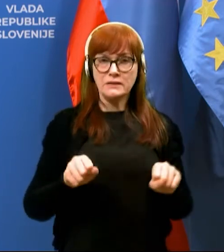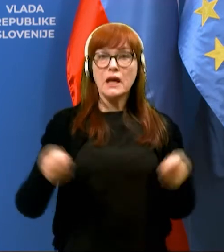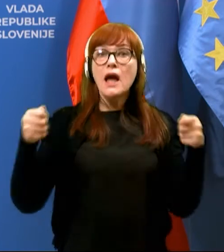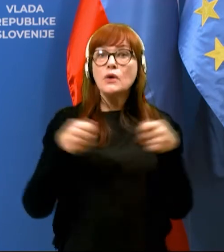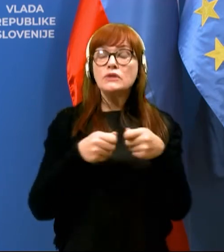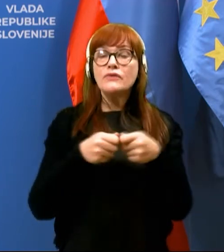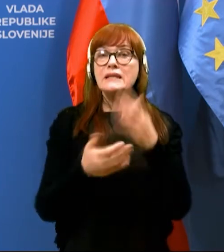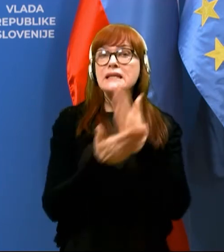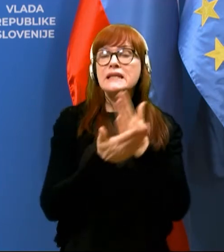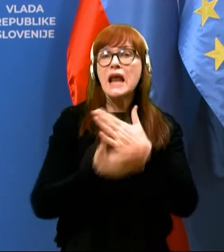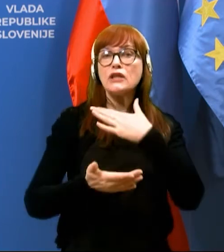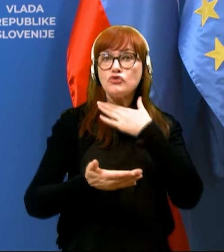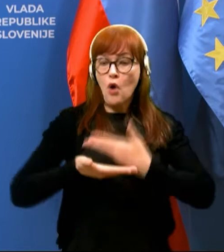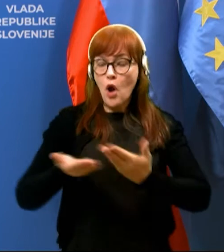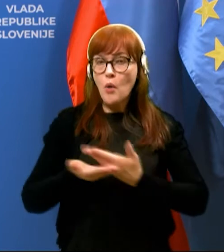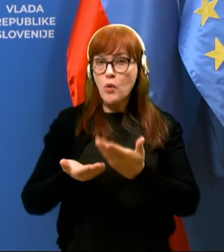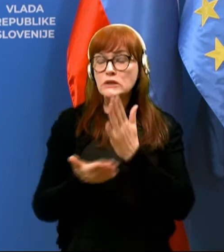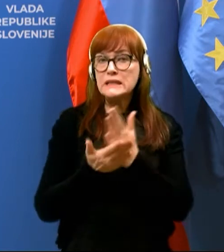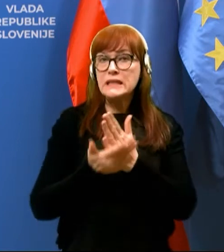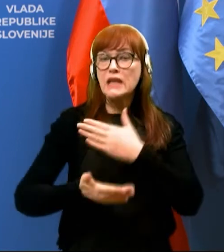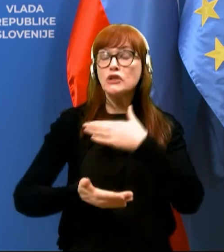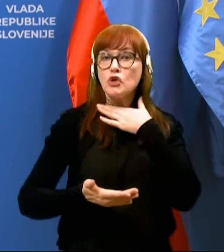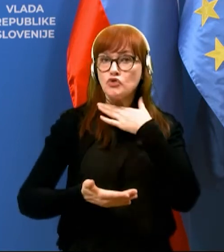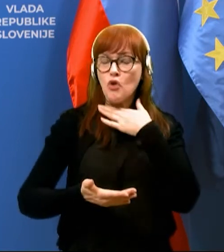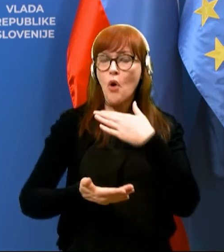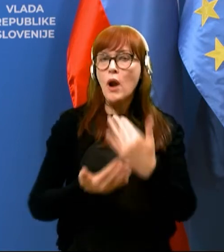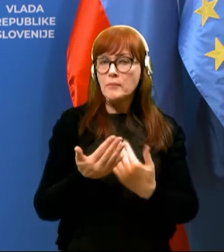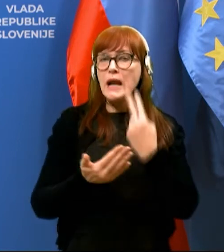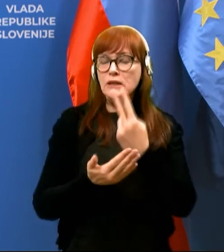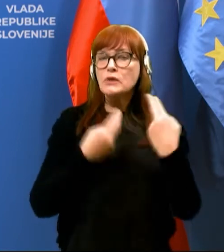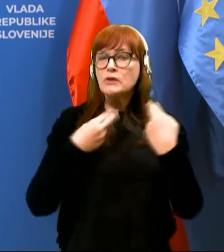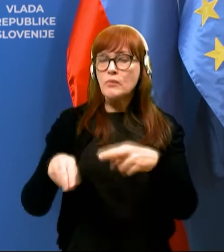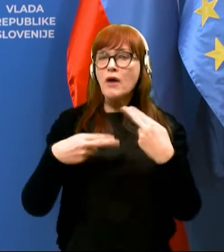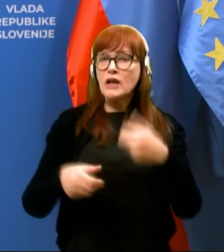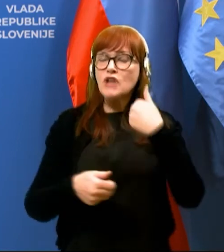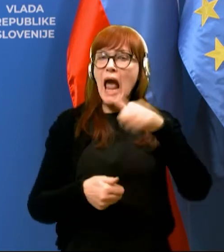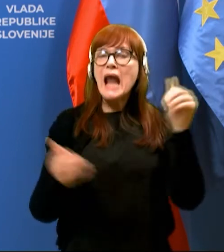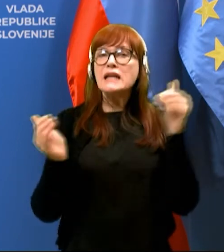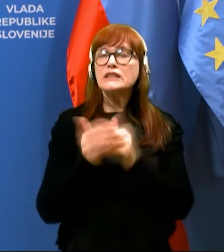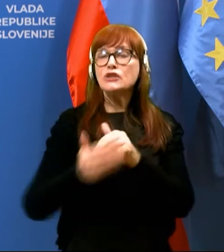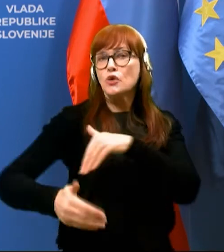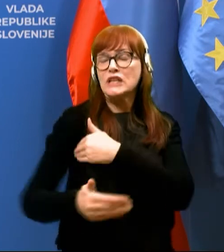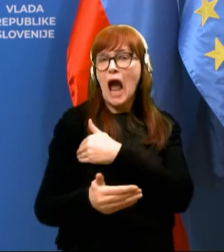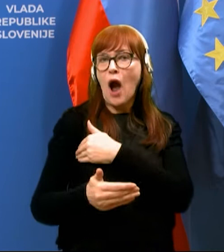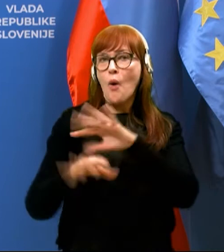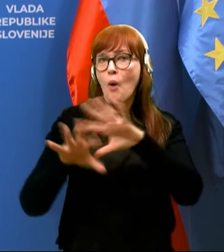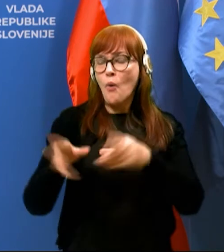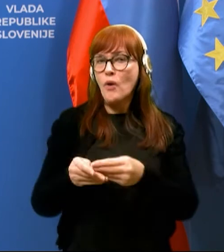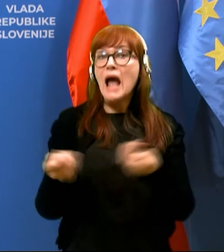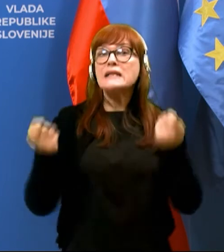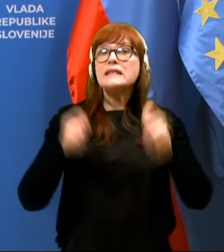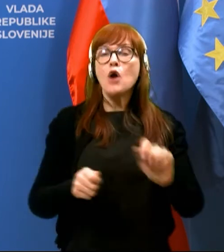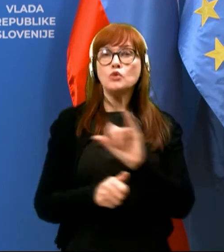tiče srednjih šol, v prostore srednjih šol se naslednji teden predvidoma vrača 11 tisoč dijakov in diakin za ključnih